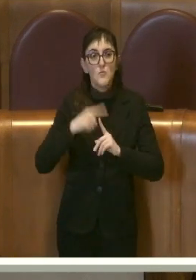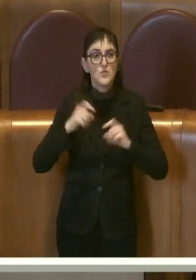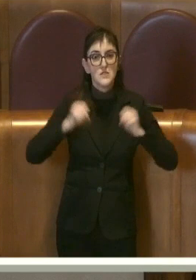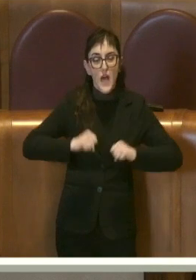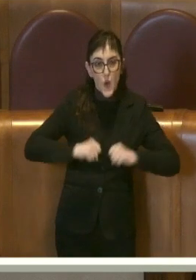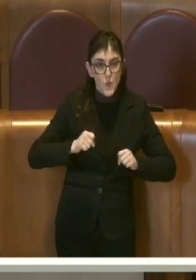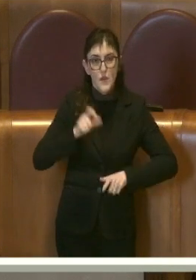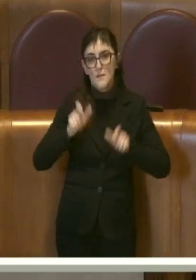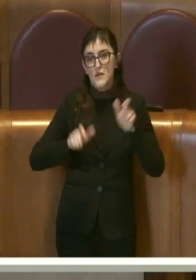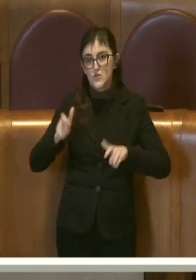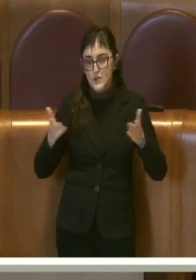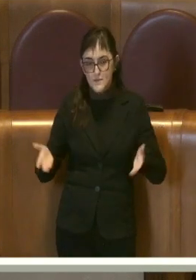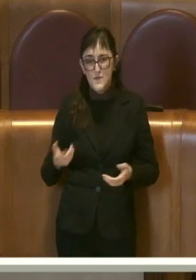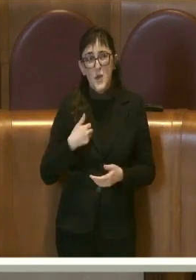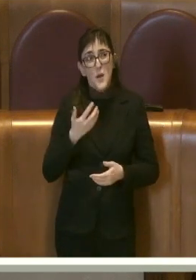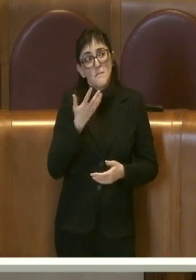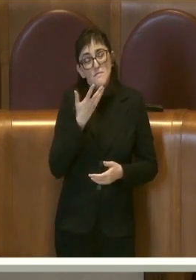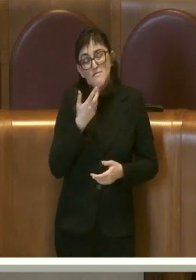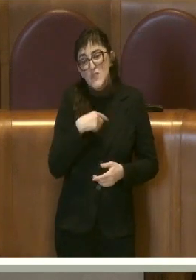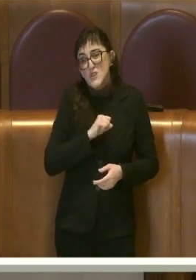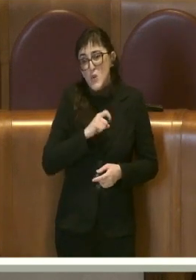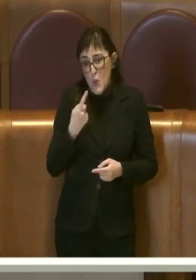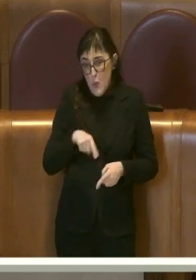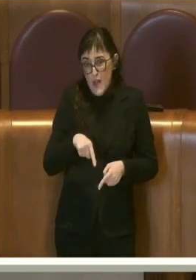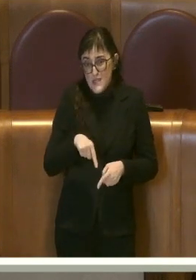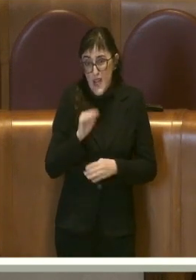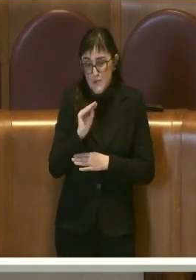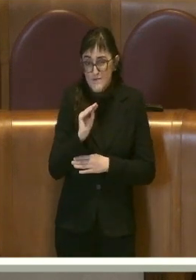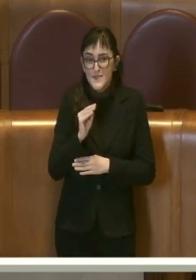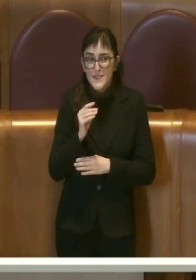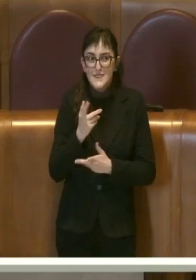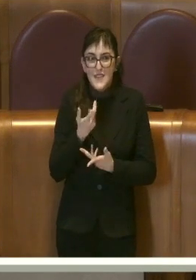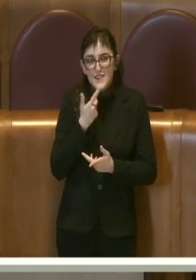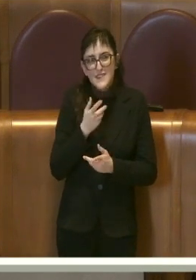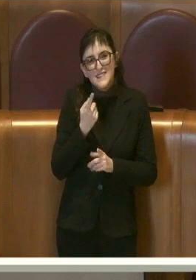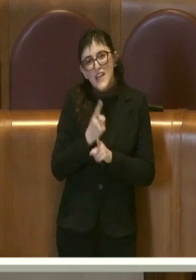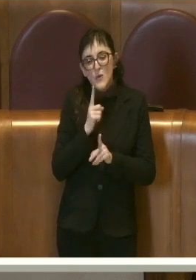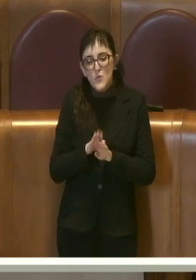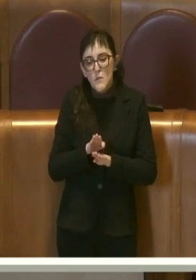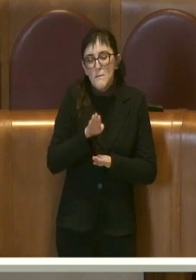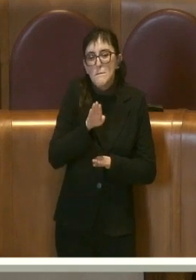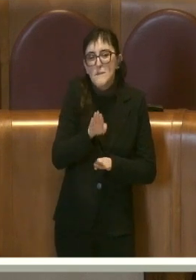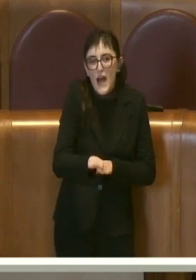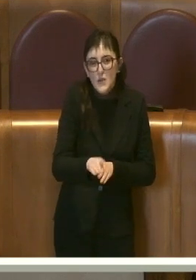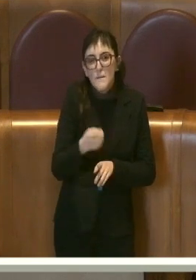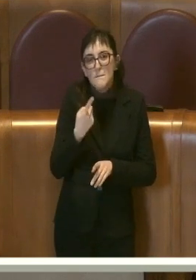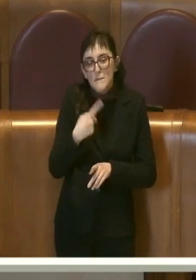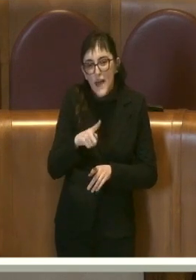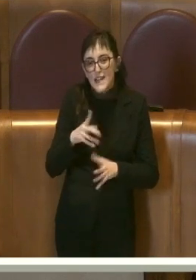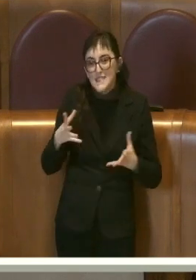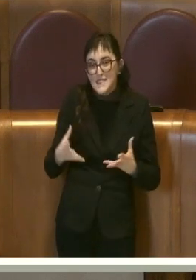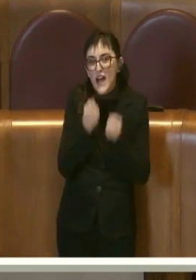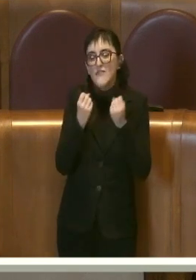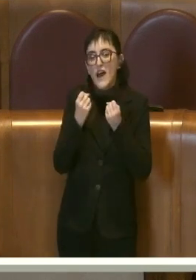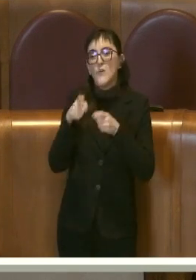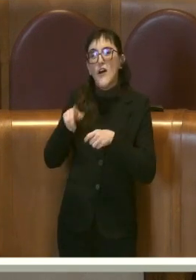per tutelare le tante famiglie che sono state rovinate dalla patologia dell'azzardopatia ma anche